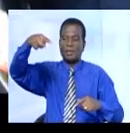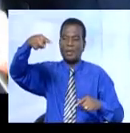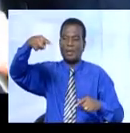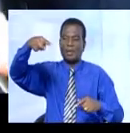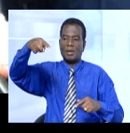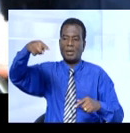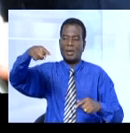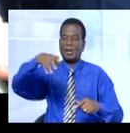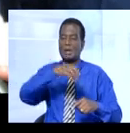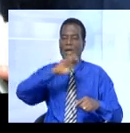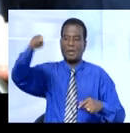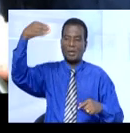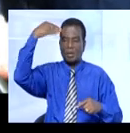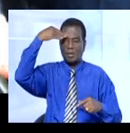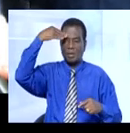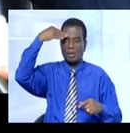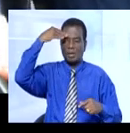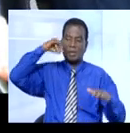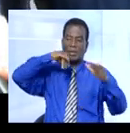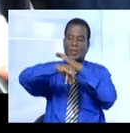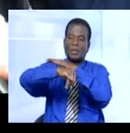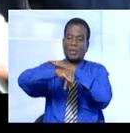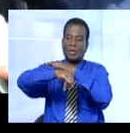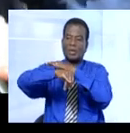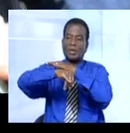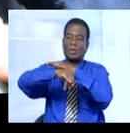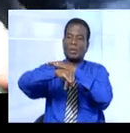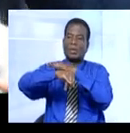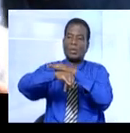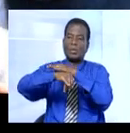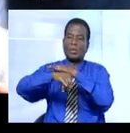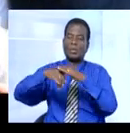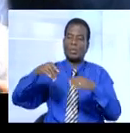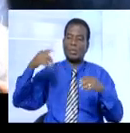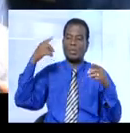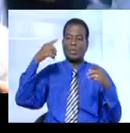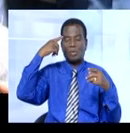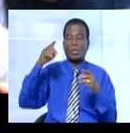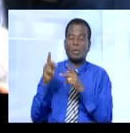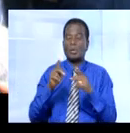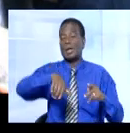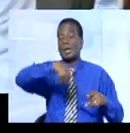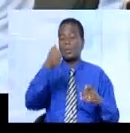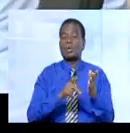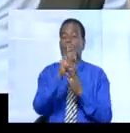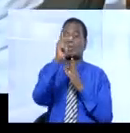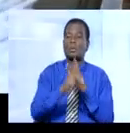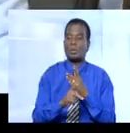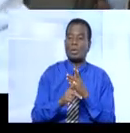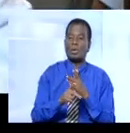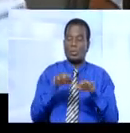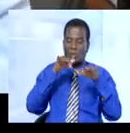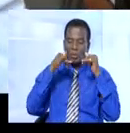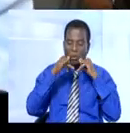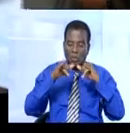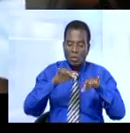en particulier avec le ministère de l'Intérieur pour proposer un autre projet. Ordinateurs